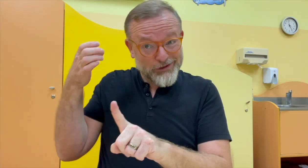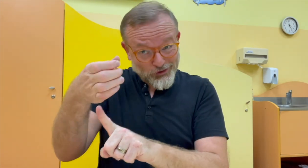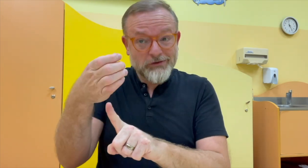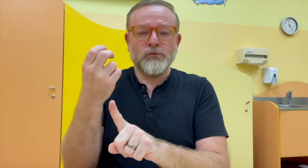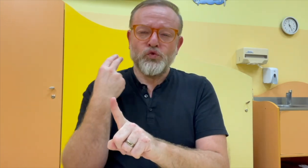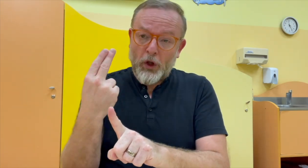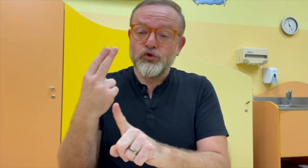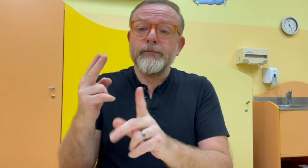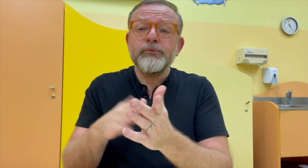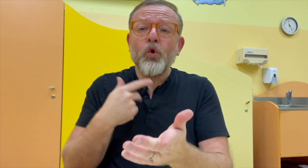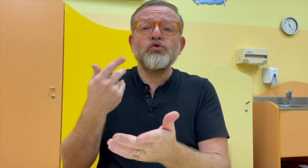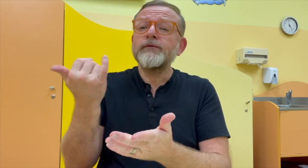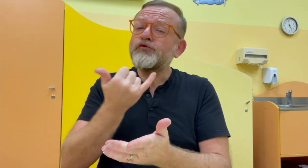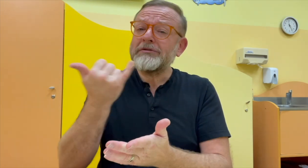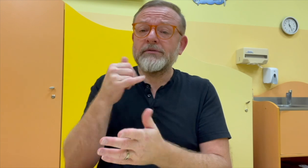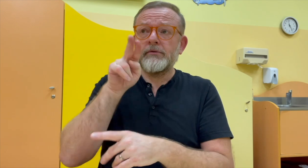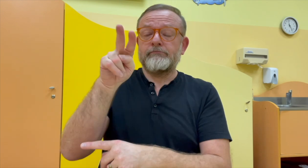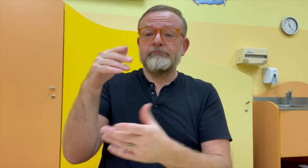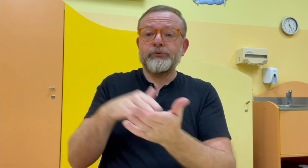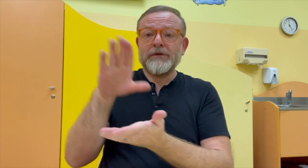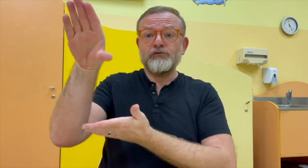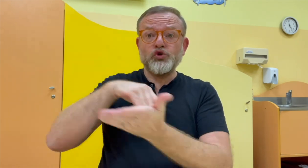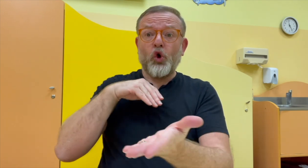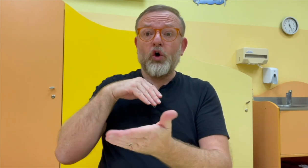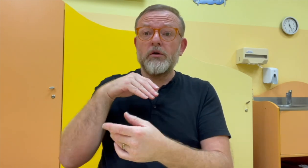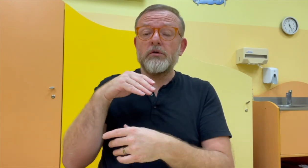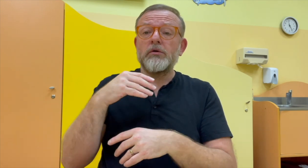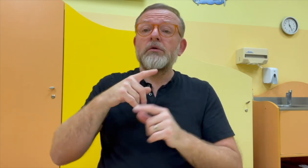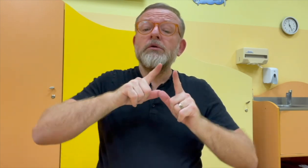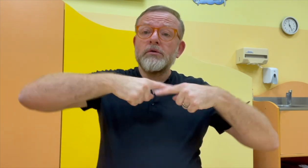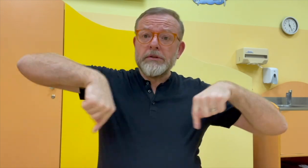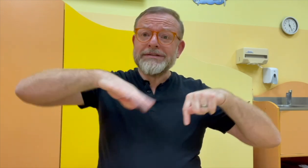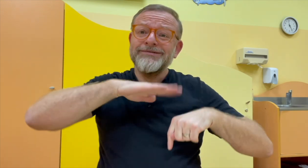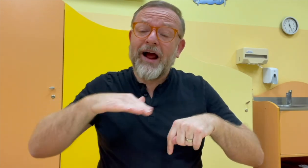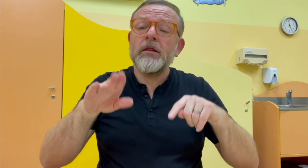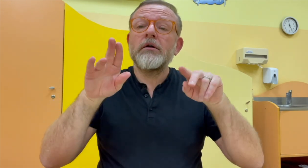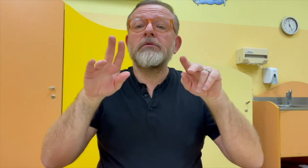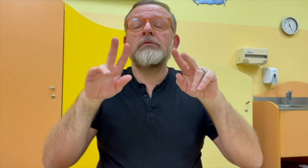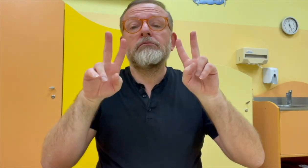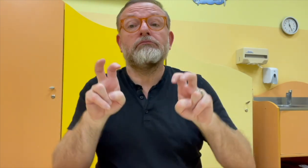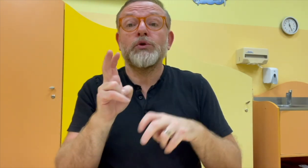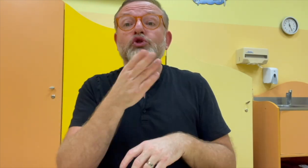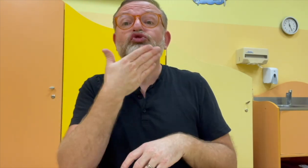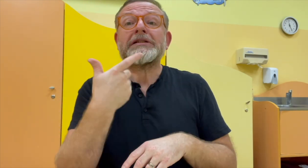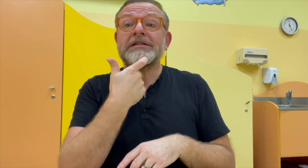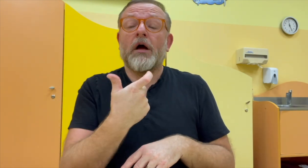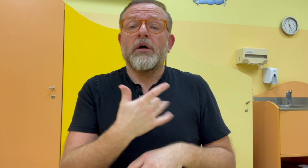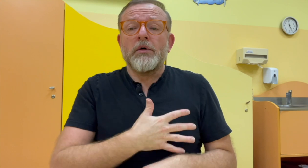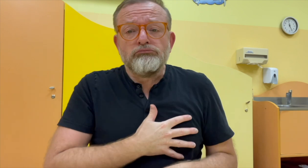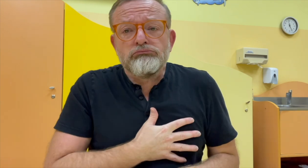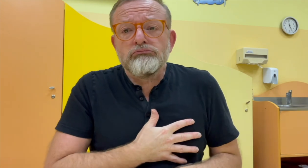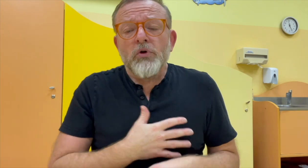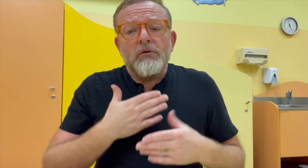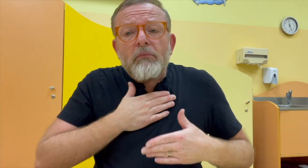neslyšícího pedagoga, který je pro ně vzorem. Je pro ně jazykovým vzorem a i jiným vzorem.